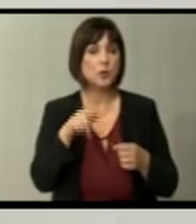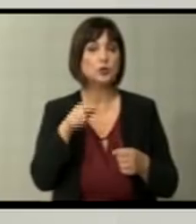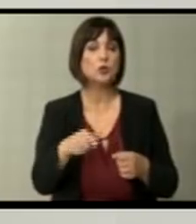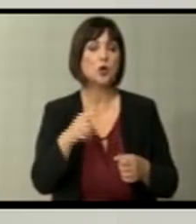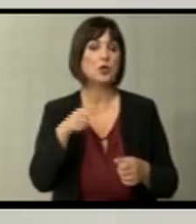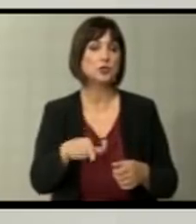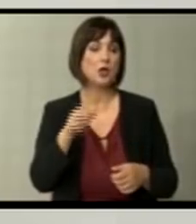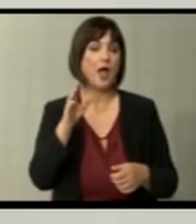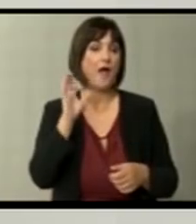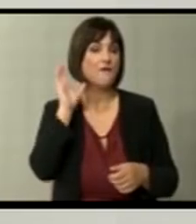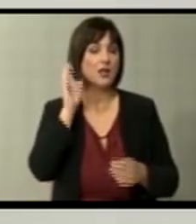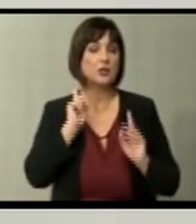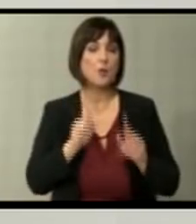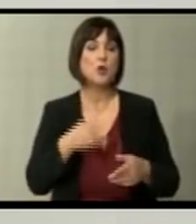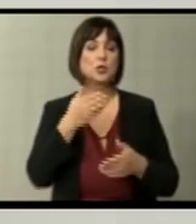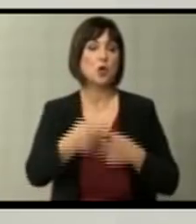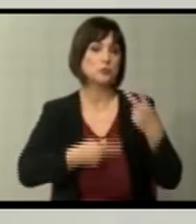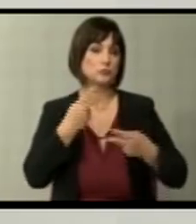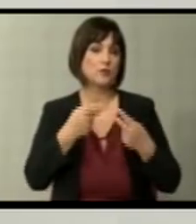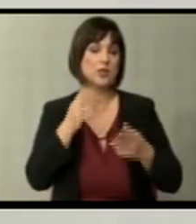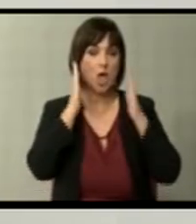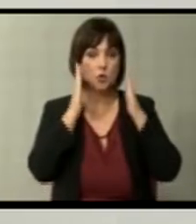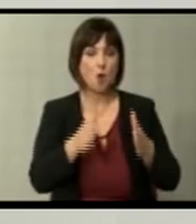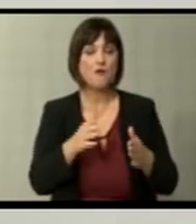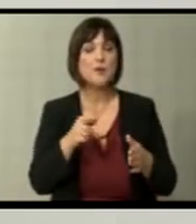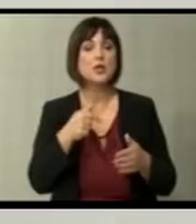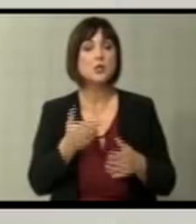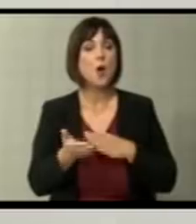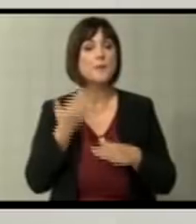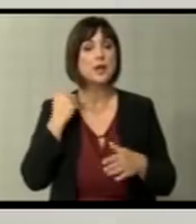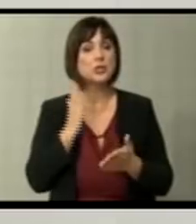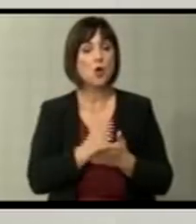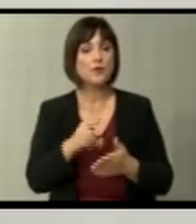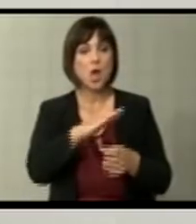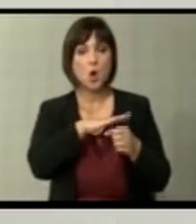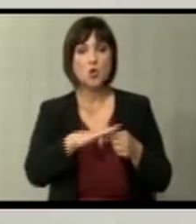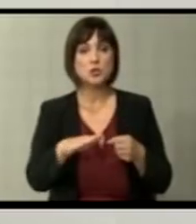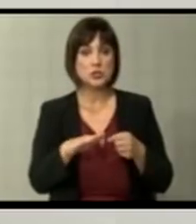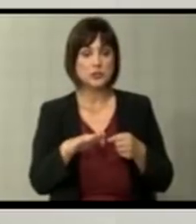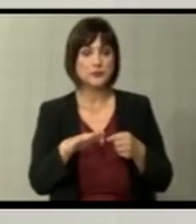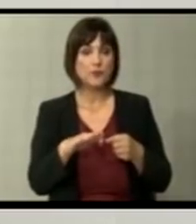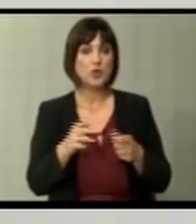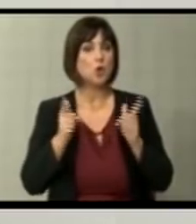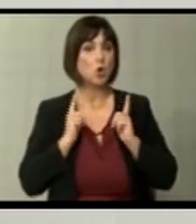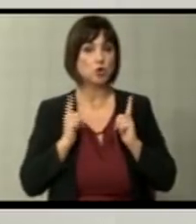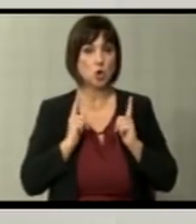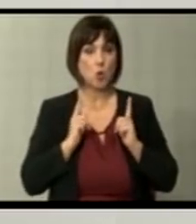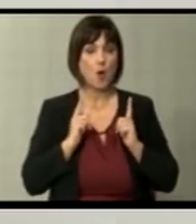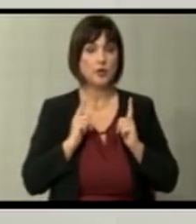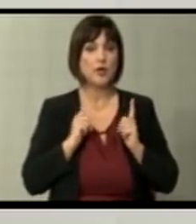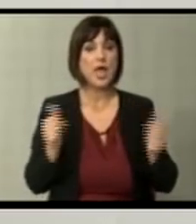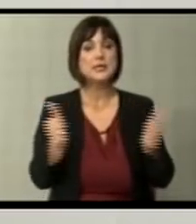дека владата мора да оди на проверка на добри бета. Мегуто да го исполни очекувањето